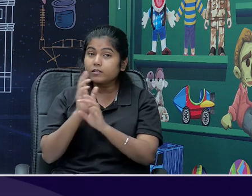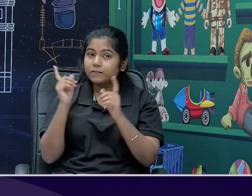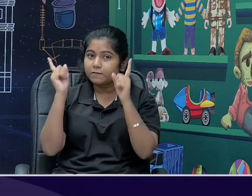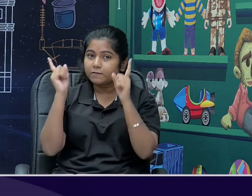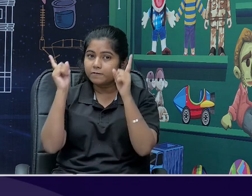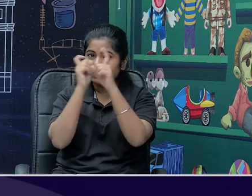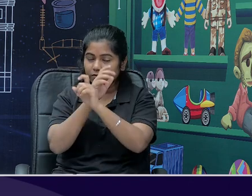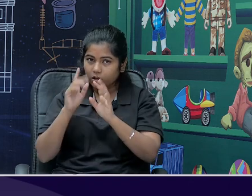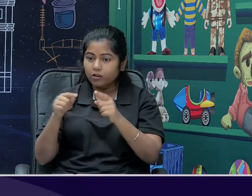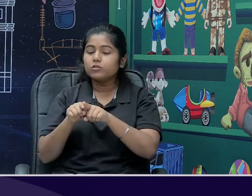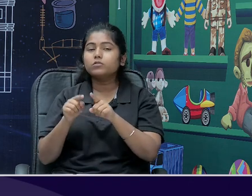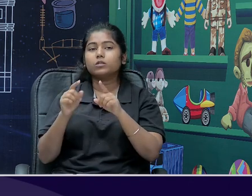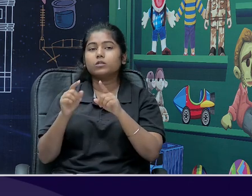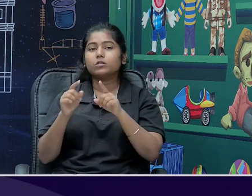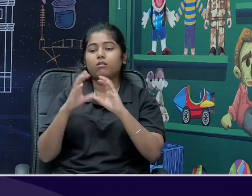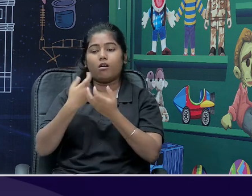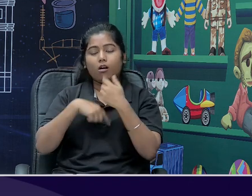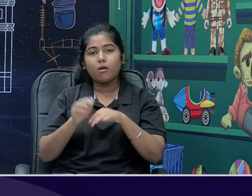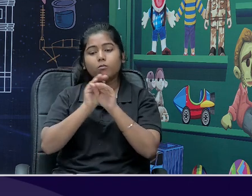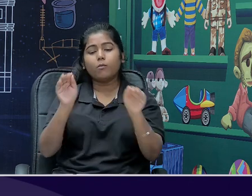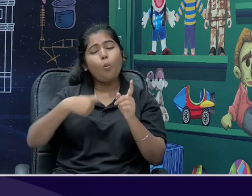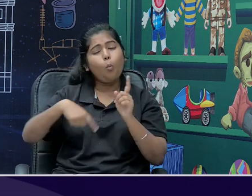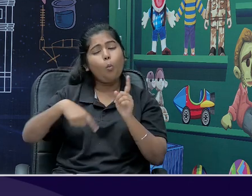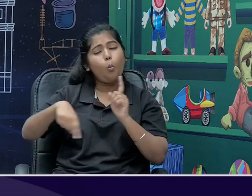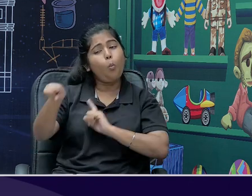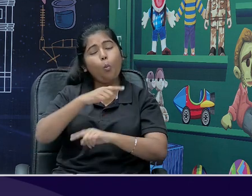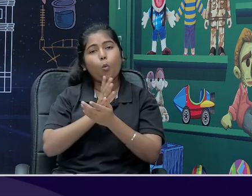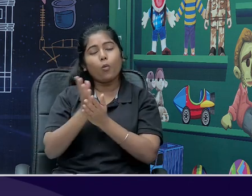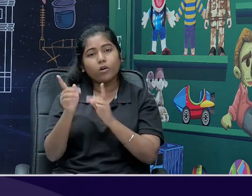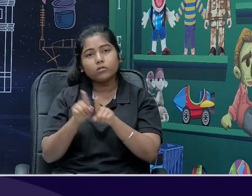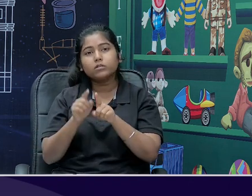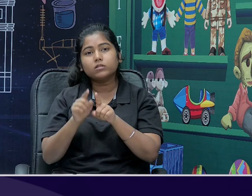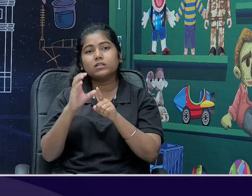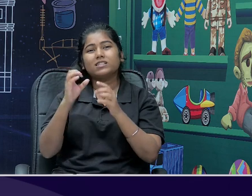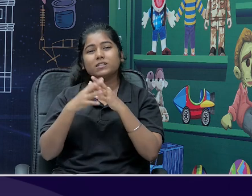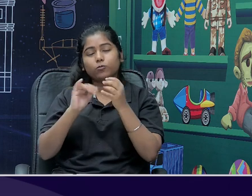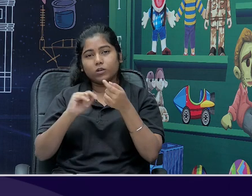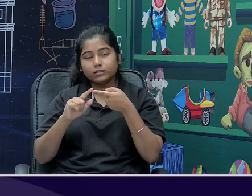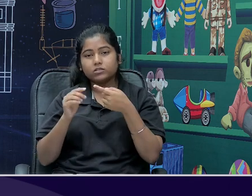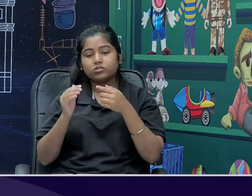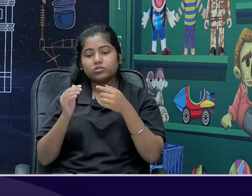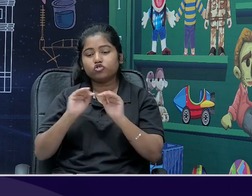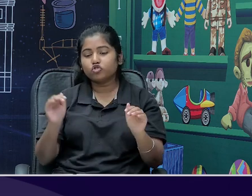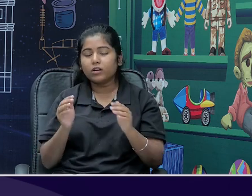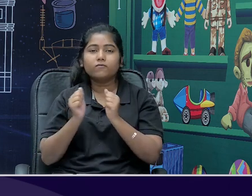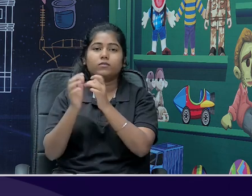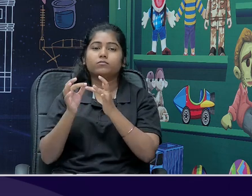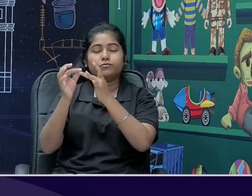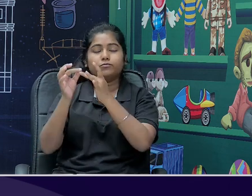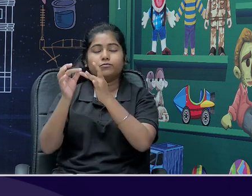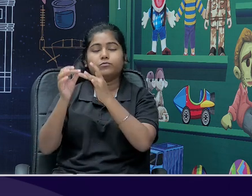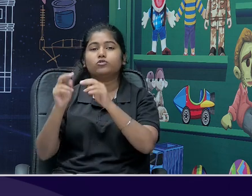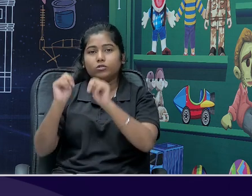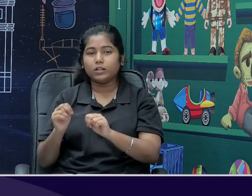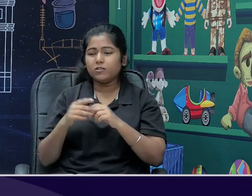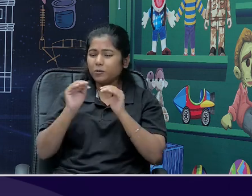we have all type of students, including CWSN, ये एकनॉमिक का जो concept है, वो हम बच्पन से गेम कहलते हुआ है, कि हमें कुछ